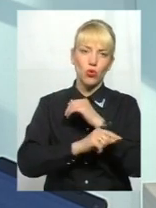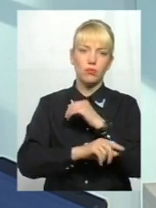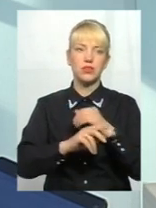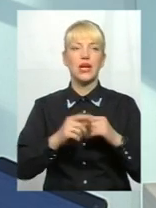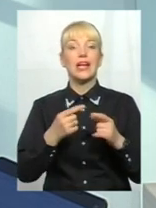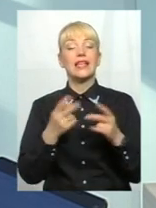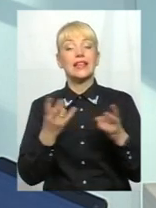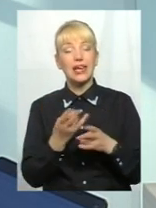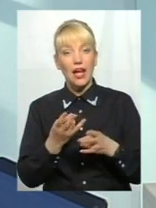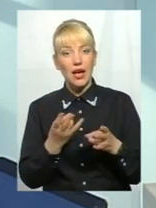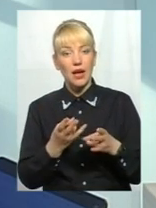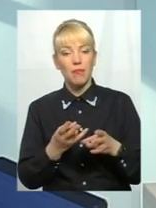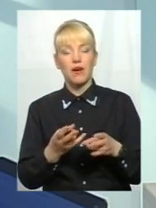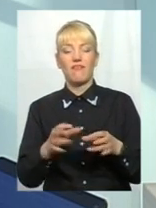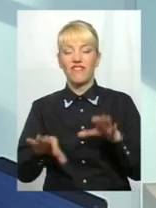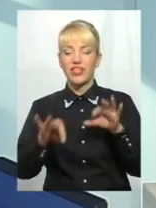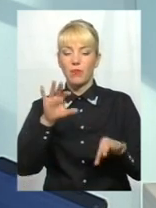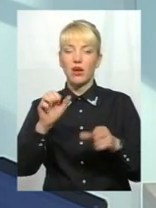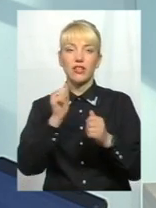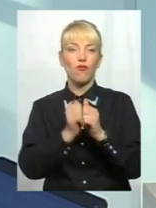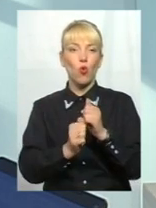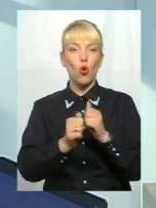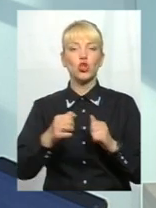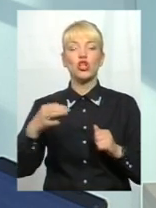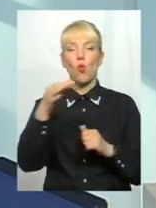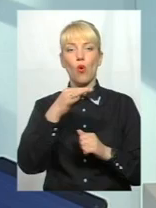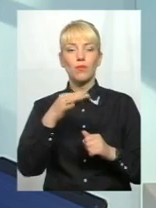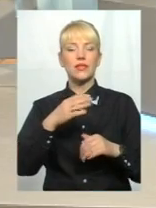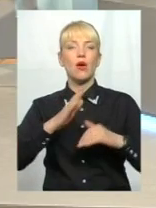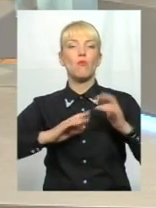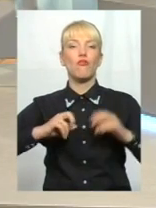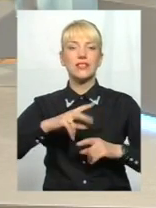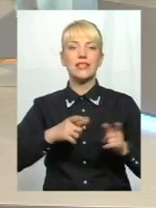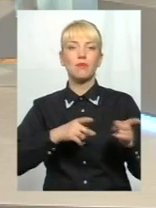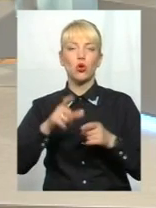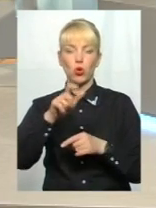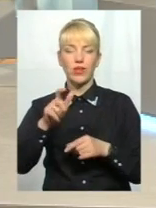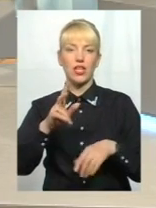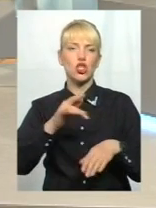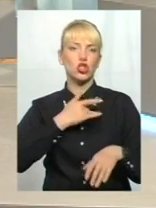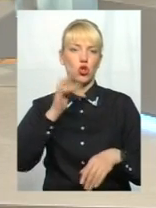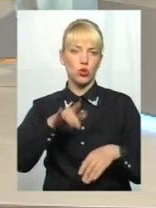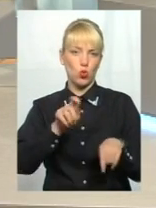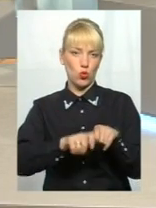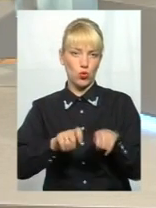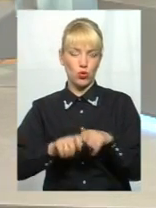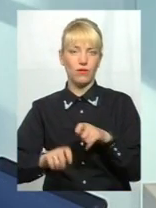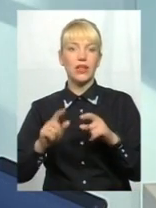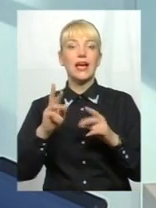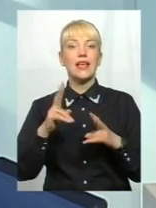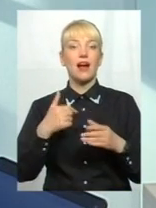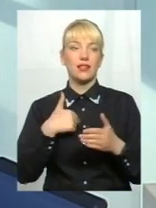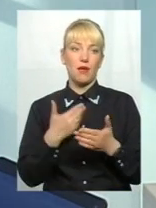треба відібрати... В кожній області є професійні, підготовлені люди. Треба їх відібрати і жорстко контролювати. Тому, як на мене, сьогодні